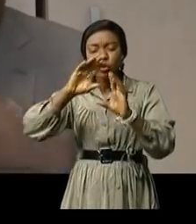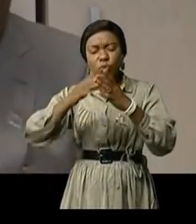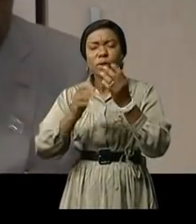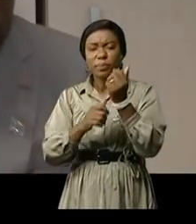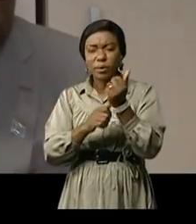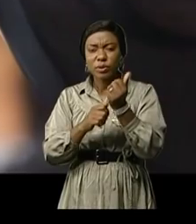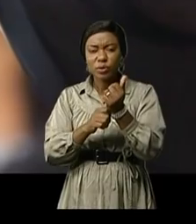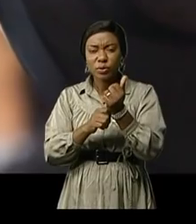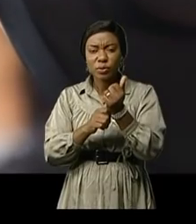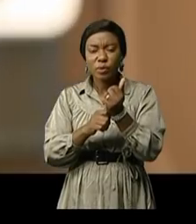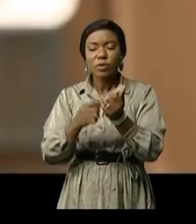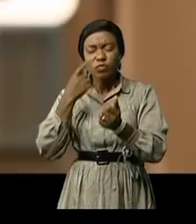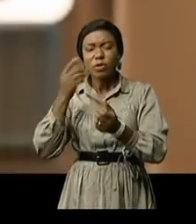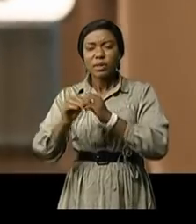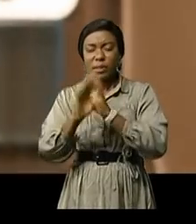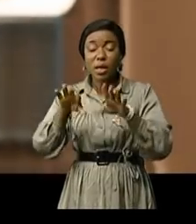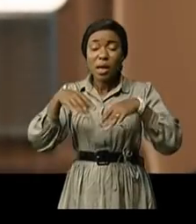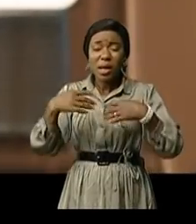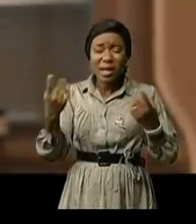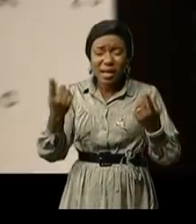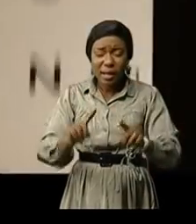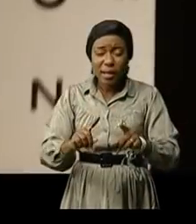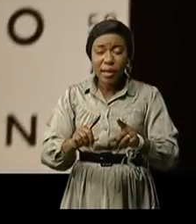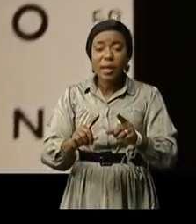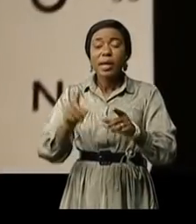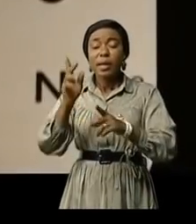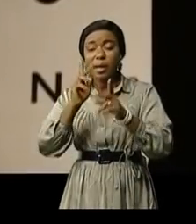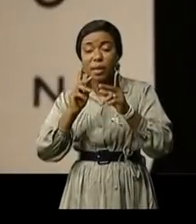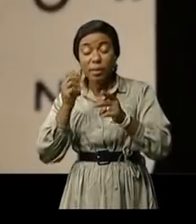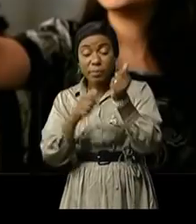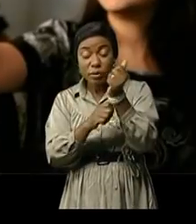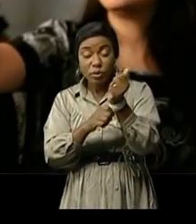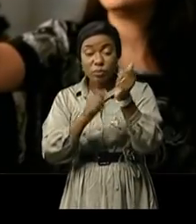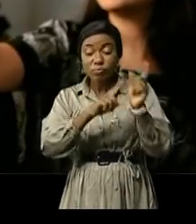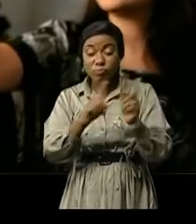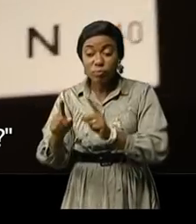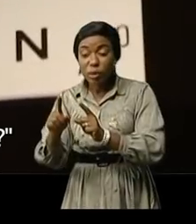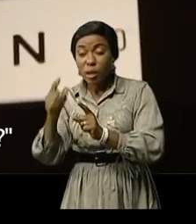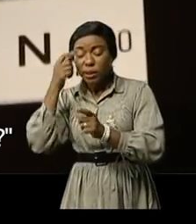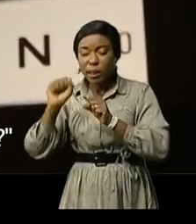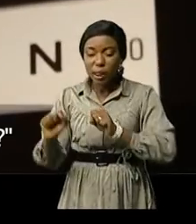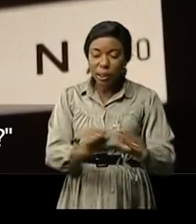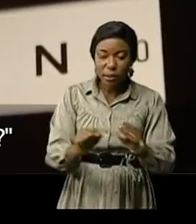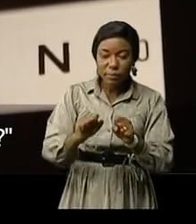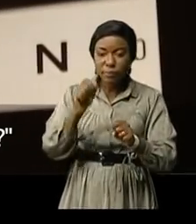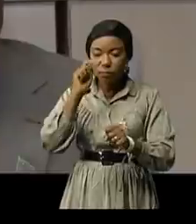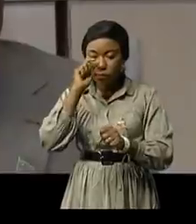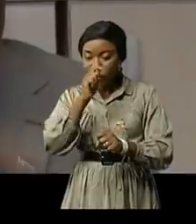compte. Quand est-ce que le public est appelé à aller se faire consulter des yeux ? Une personne doit se faire consulter